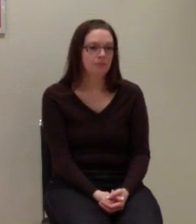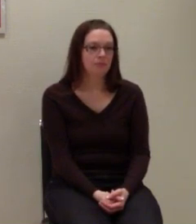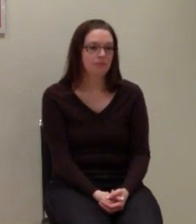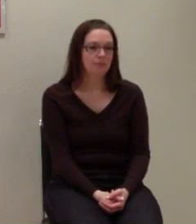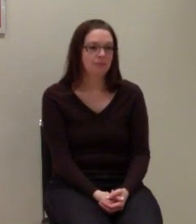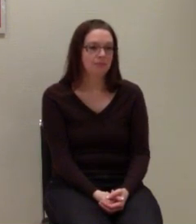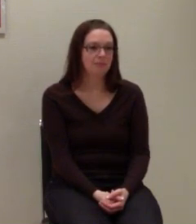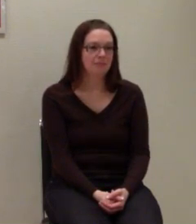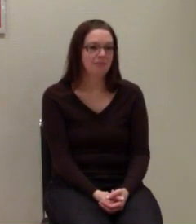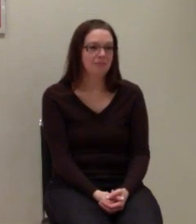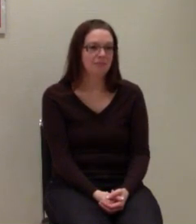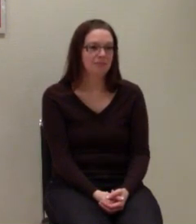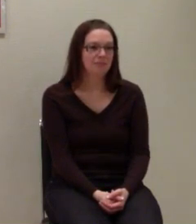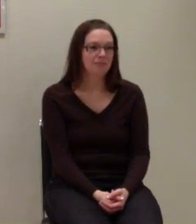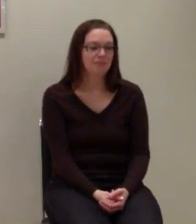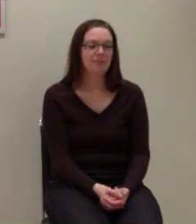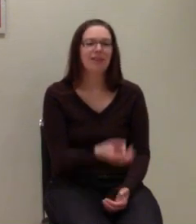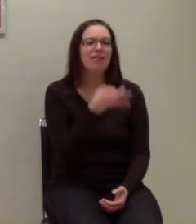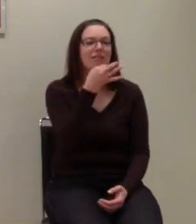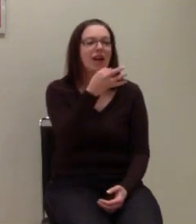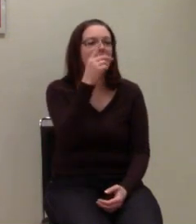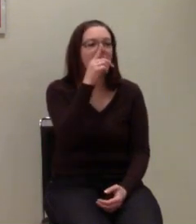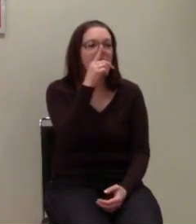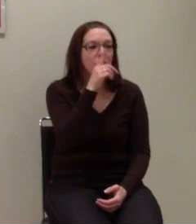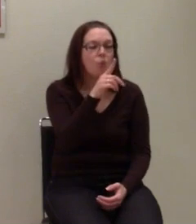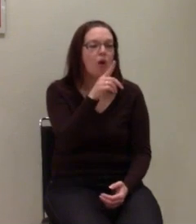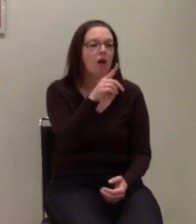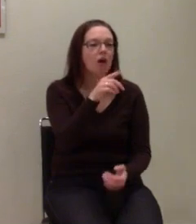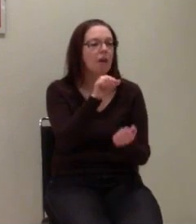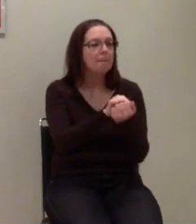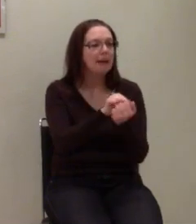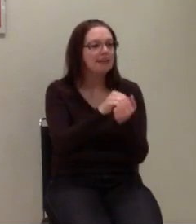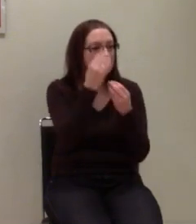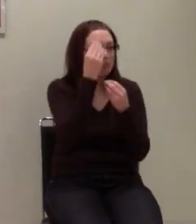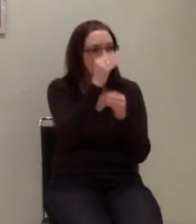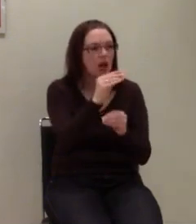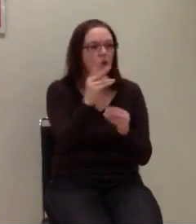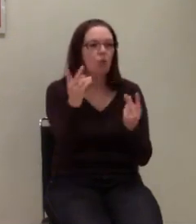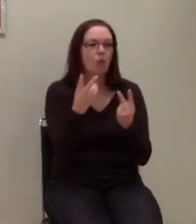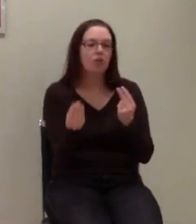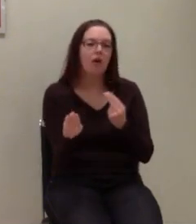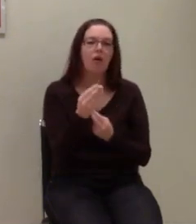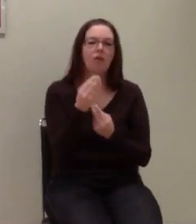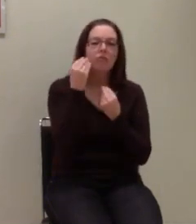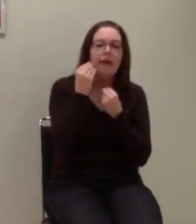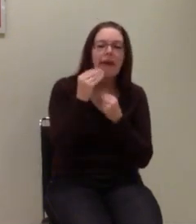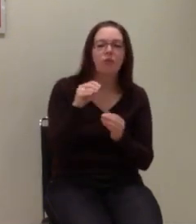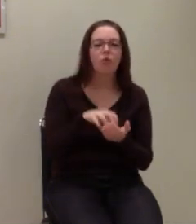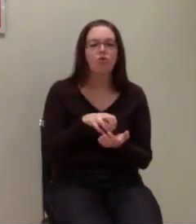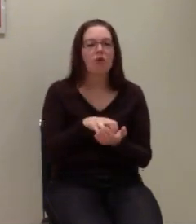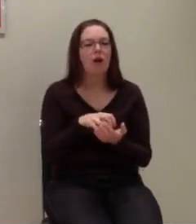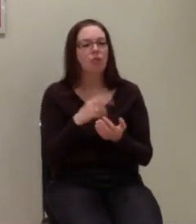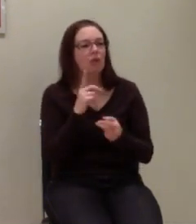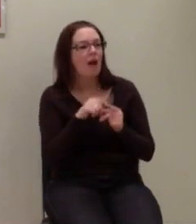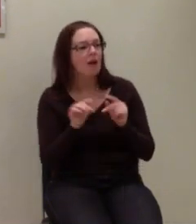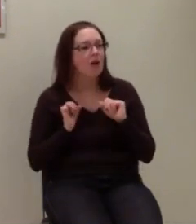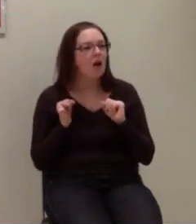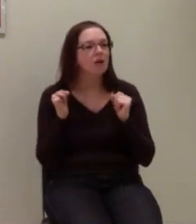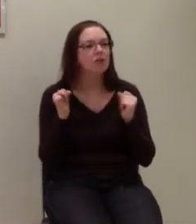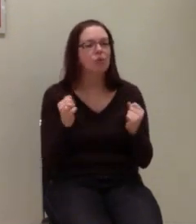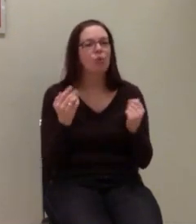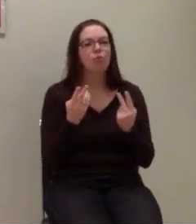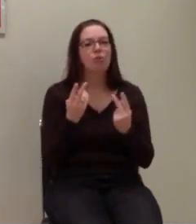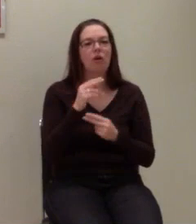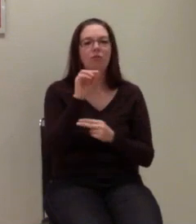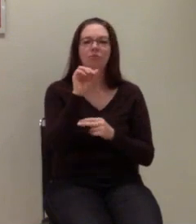Wollen wir an dem Tag dann nur also nur die Pressemitteilung rausgeben oder wollen wir vielleicht wirklich noch eine Aktion machen, weiß ich nicht, Infostand zum Beispiel in der größeren Stadt oder was, wir auch auf unseren AK